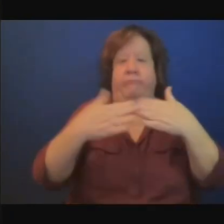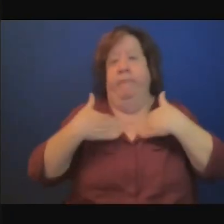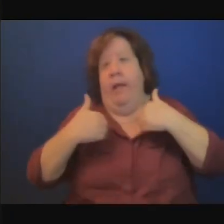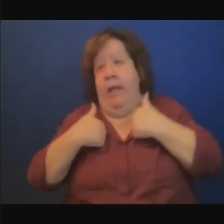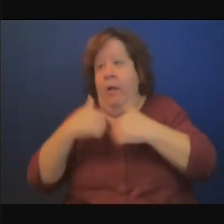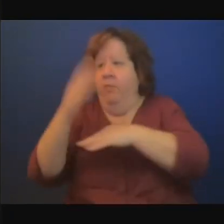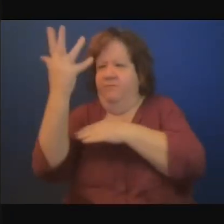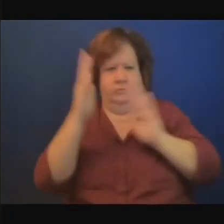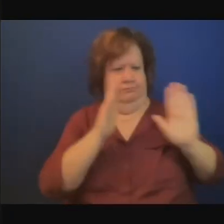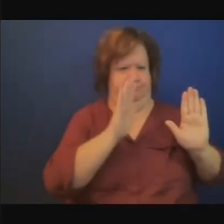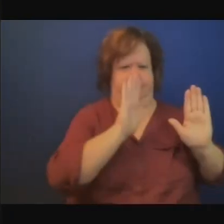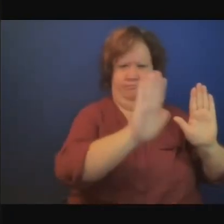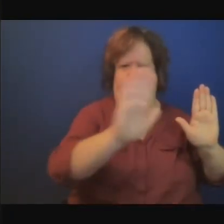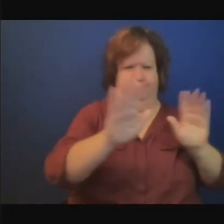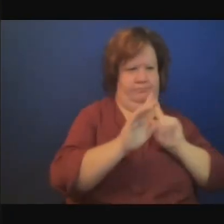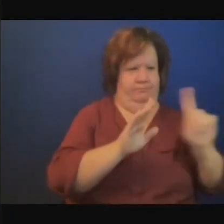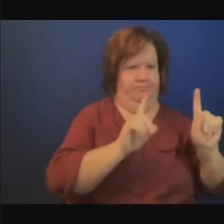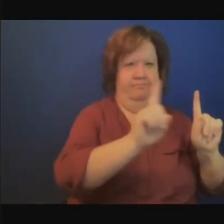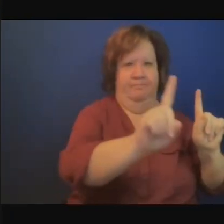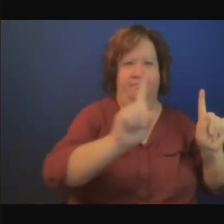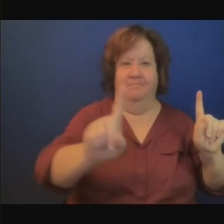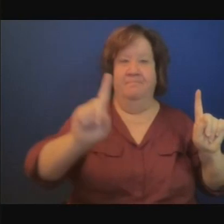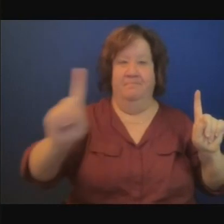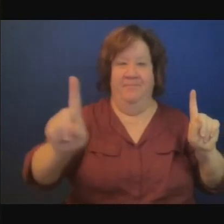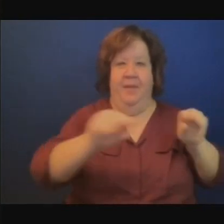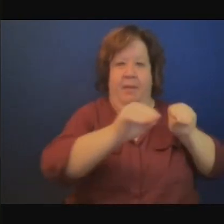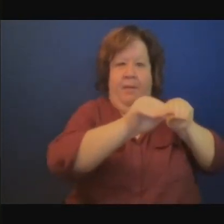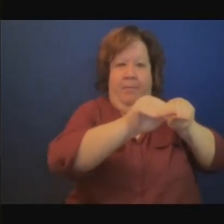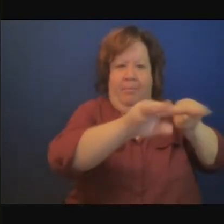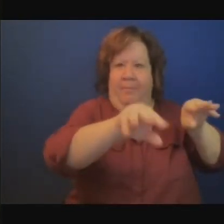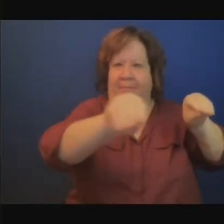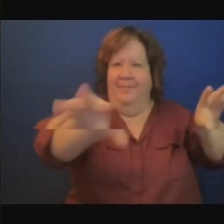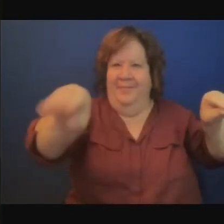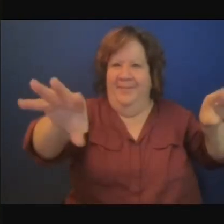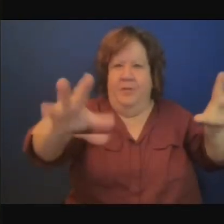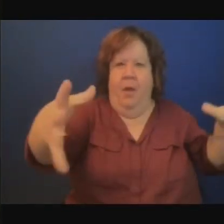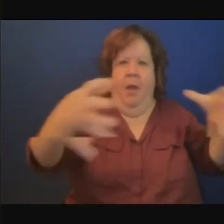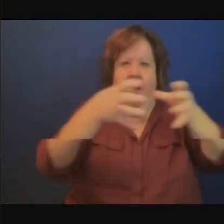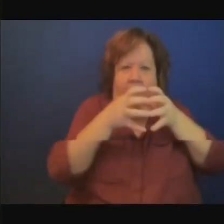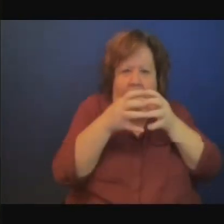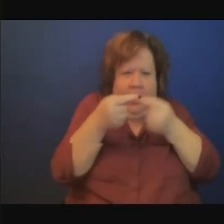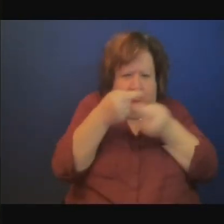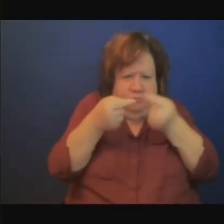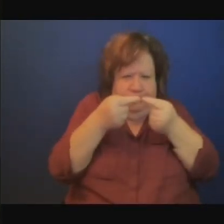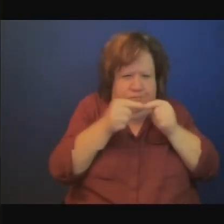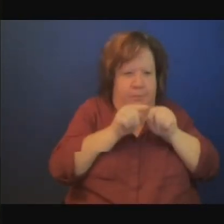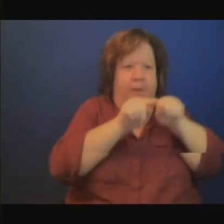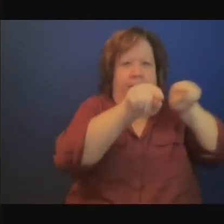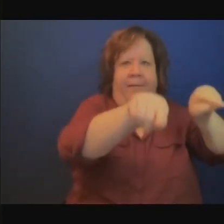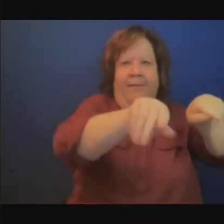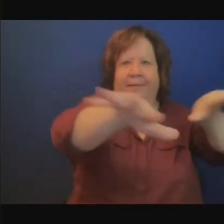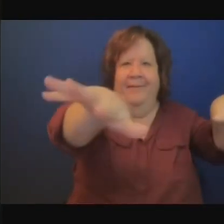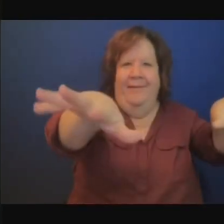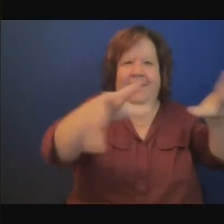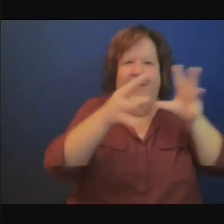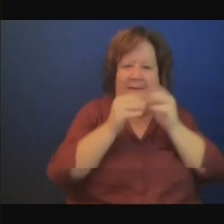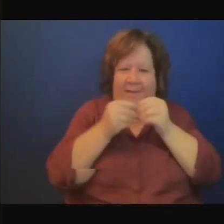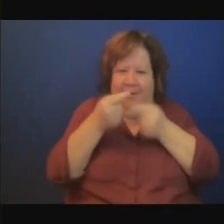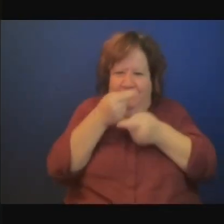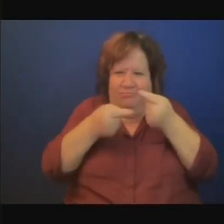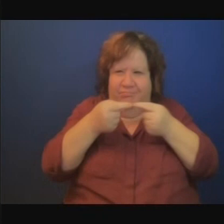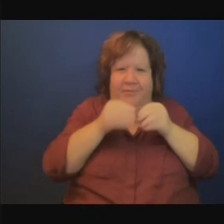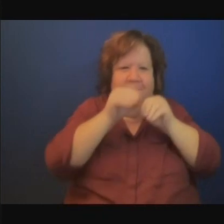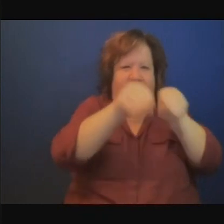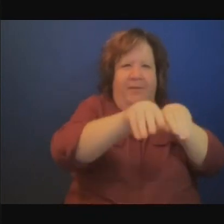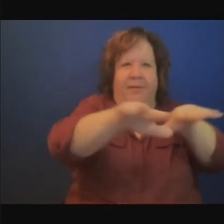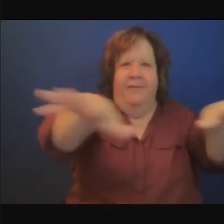donc les pays envoient des ambassadeurs dans différents pays pour pouvoir défendre leurs intérêts vous vous envoyez des personnes qui viennent